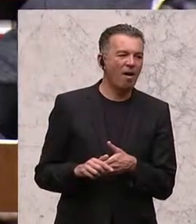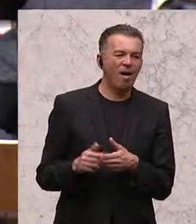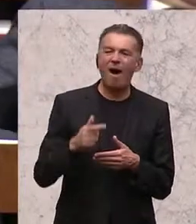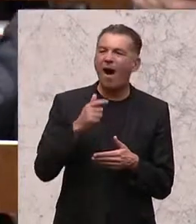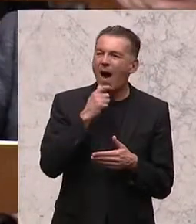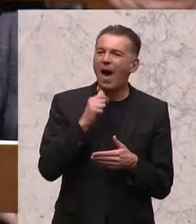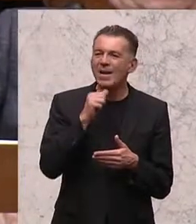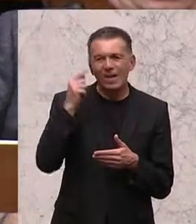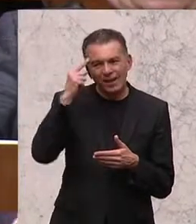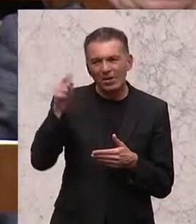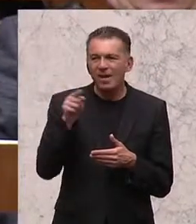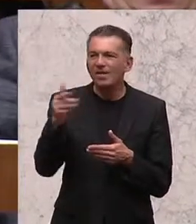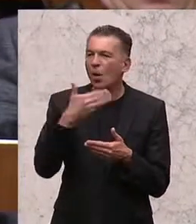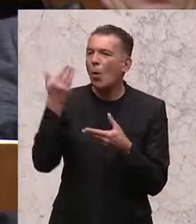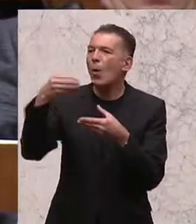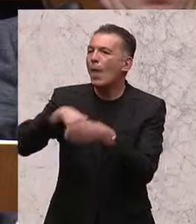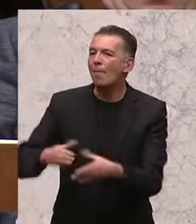gescheit, also Sie werden nicht dabei sein.